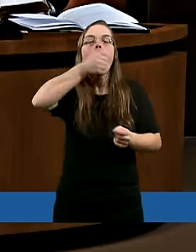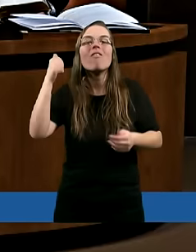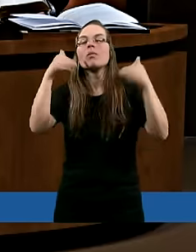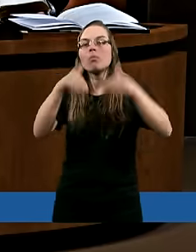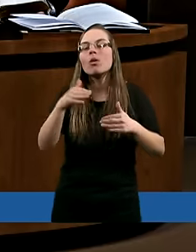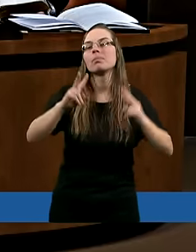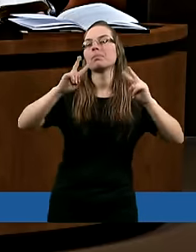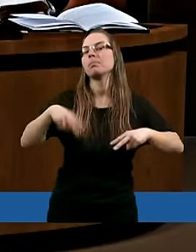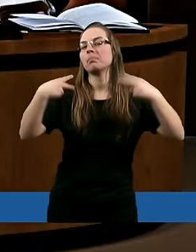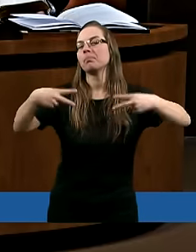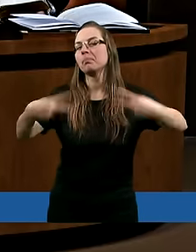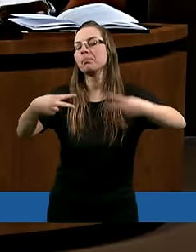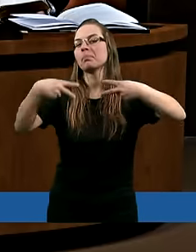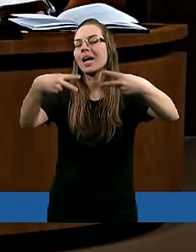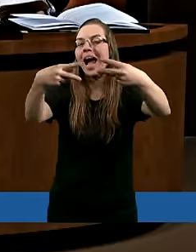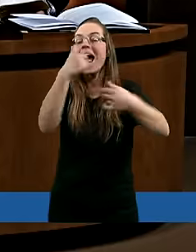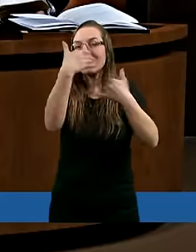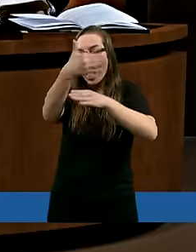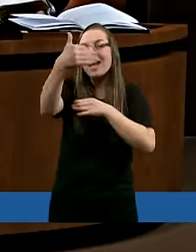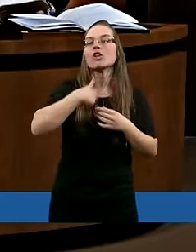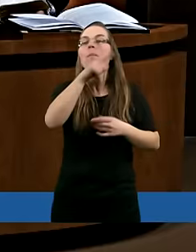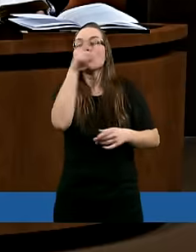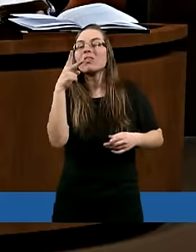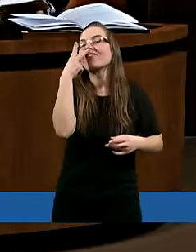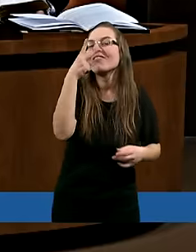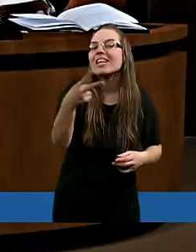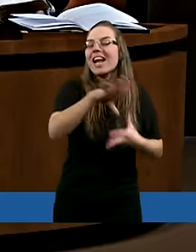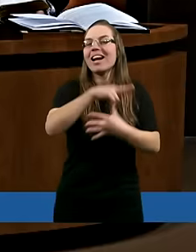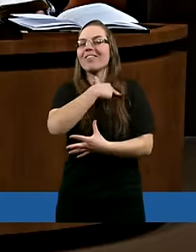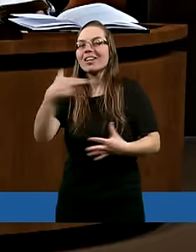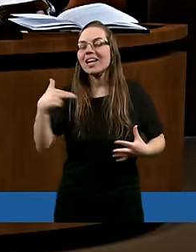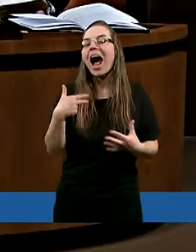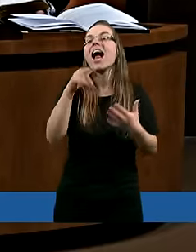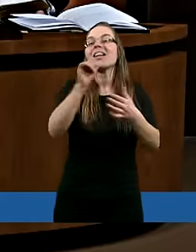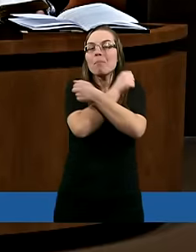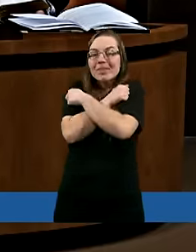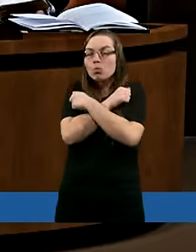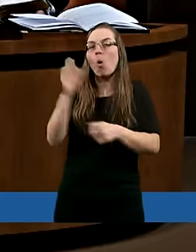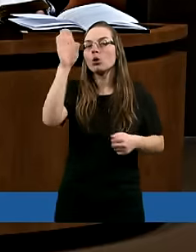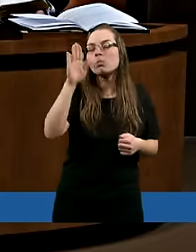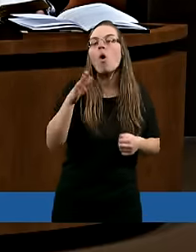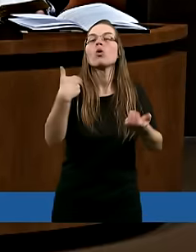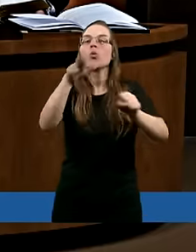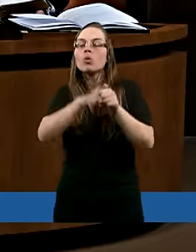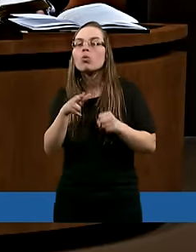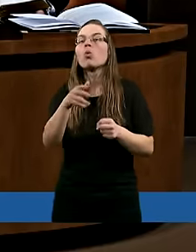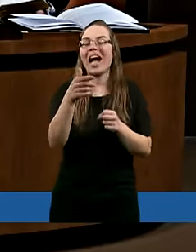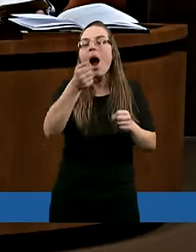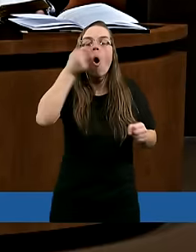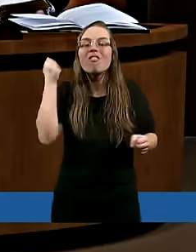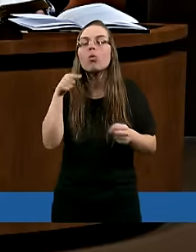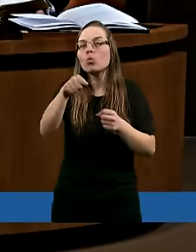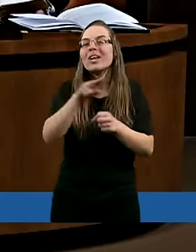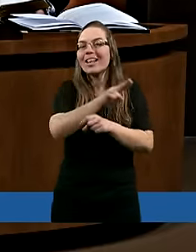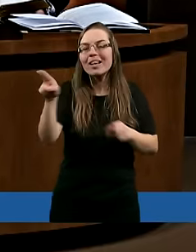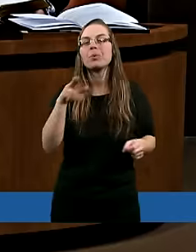pokazać innym, żeby ludzie patrząc na nas faktycznie widzieli tą miłość Bożą, która owocuje w